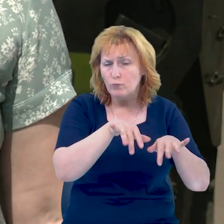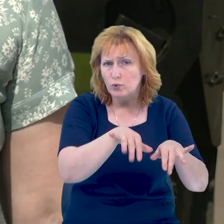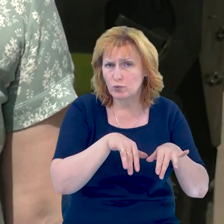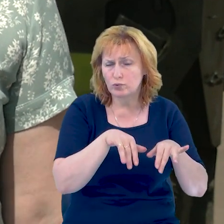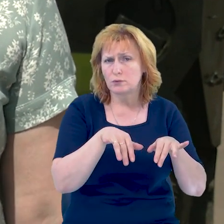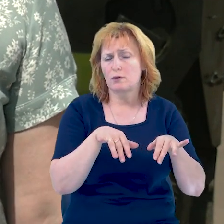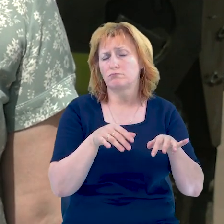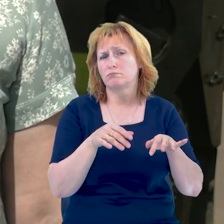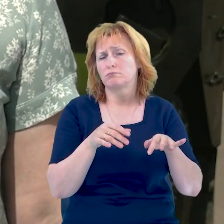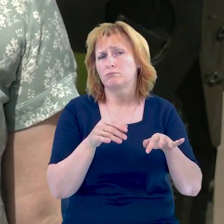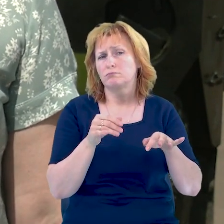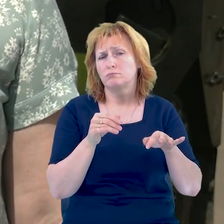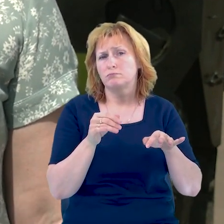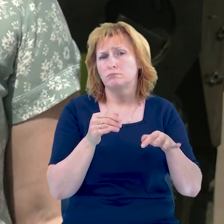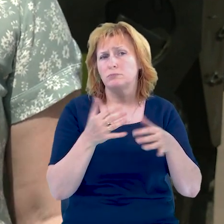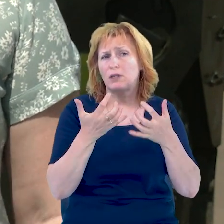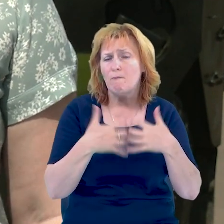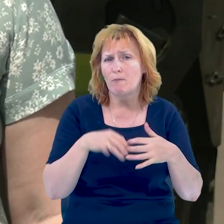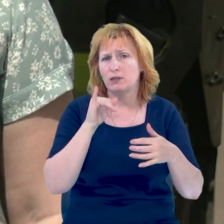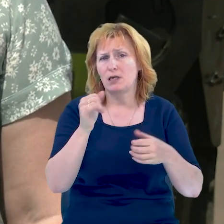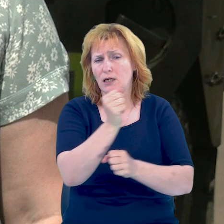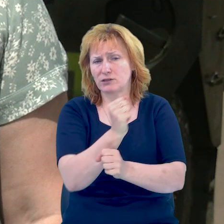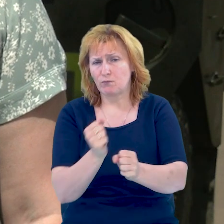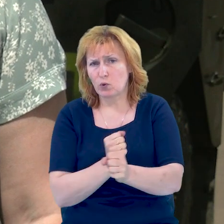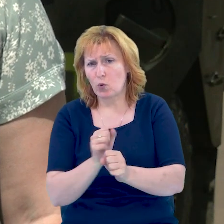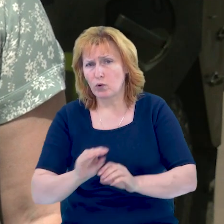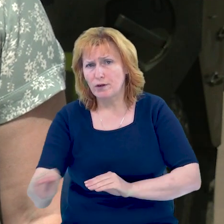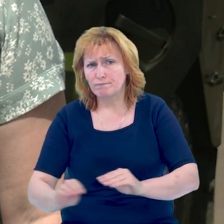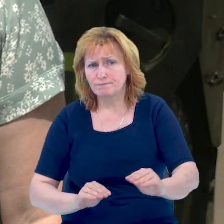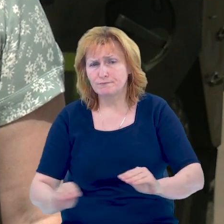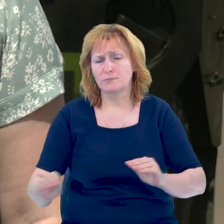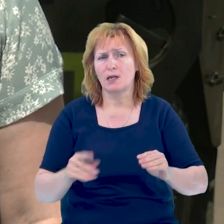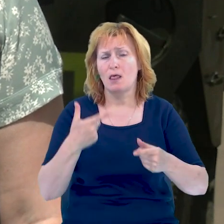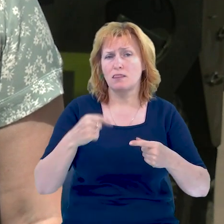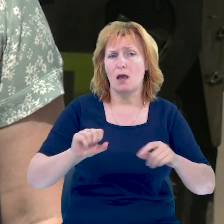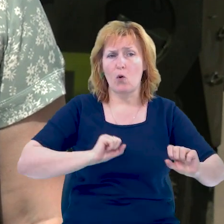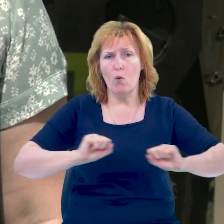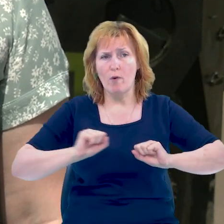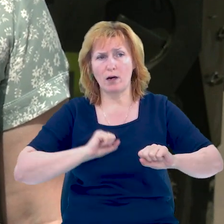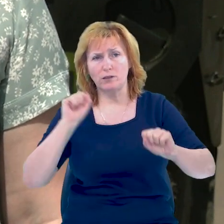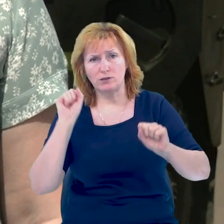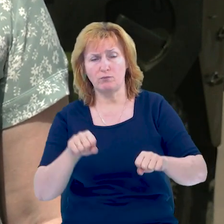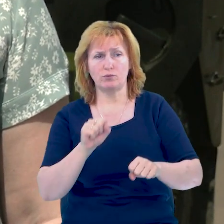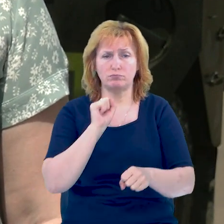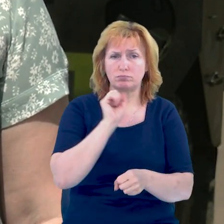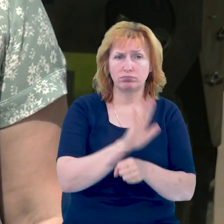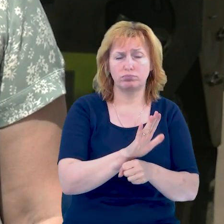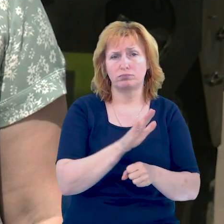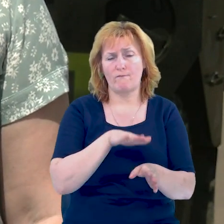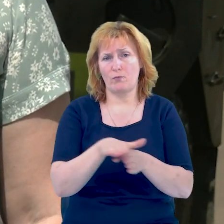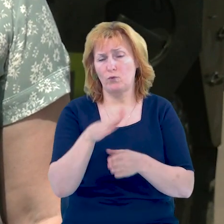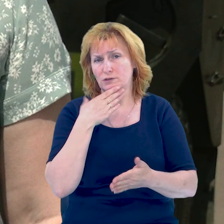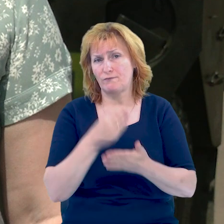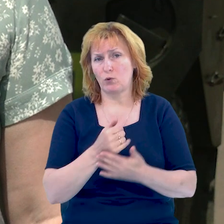для зброї, де командуючі можуть робити свою безпосередню